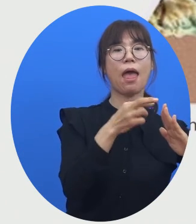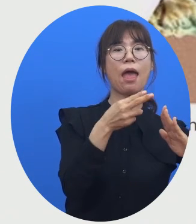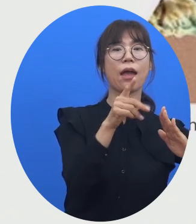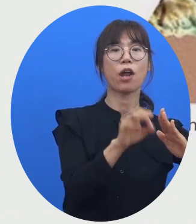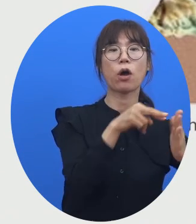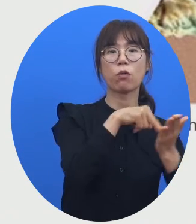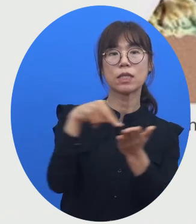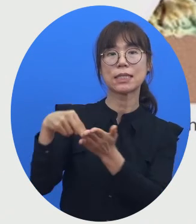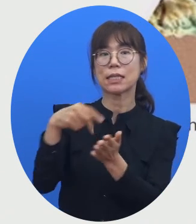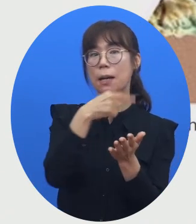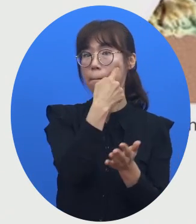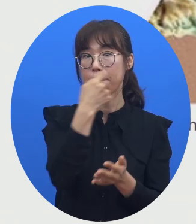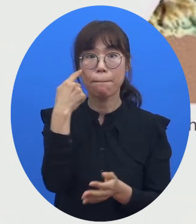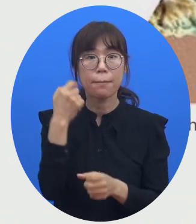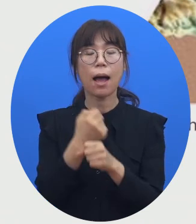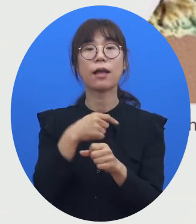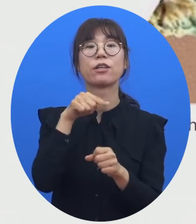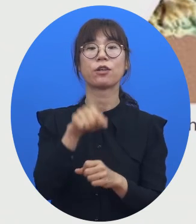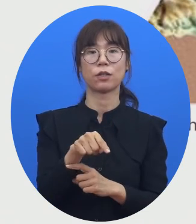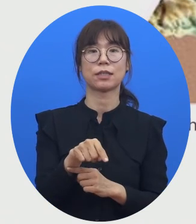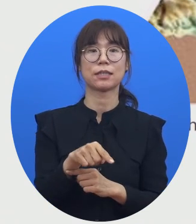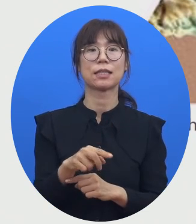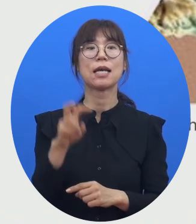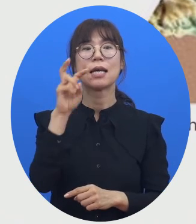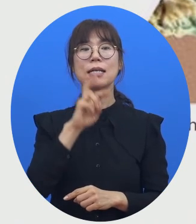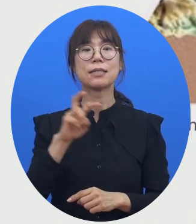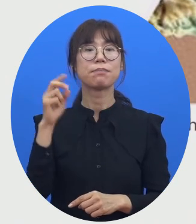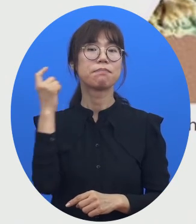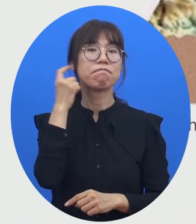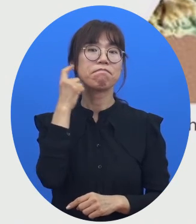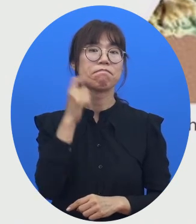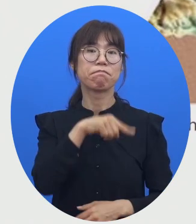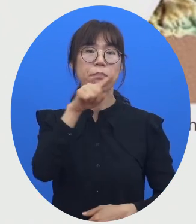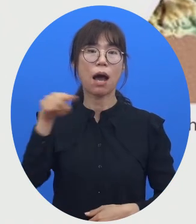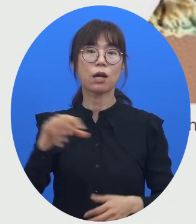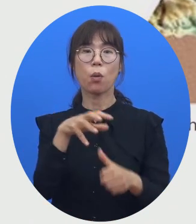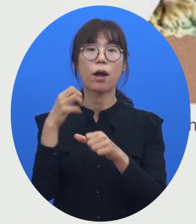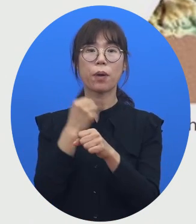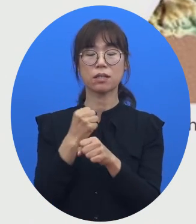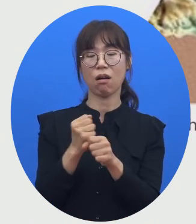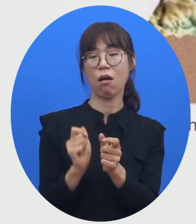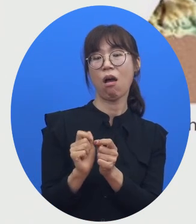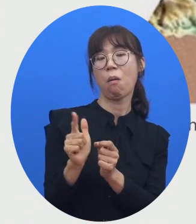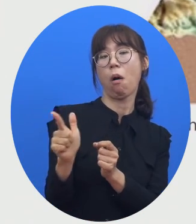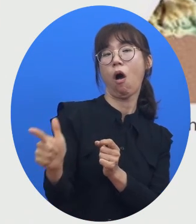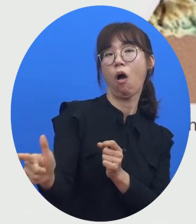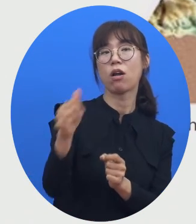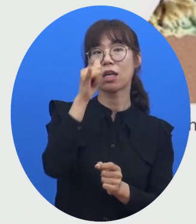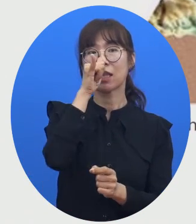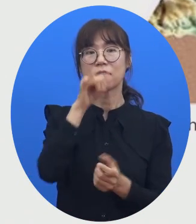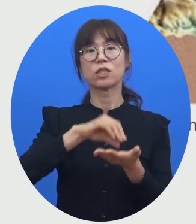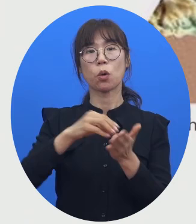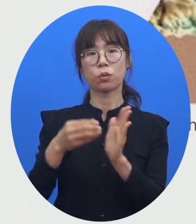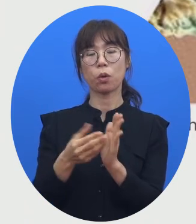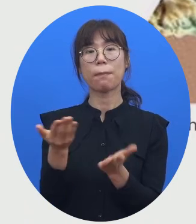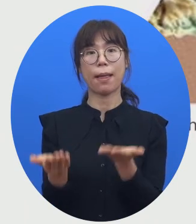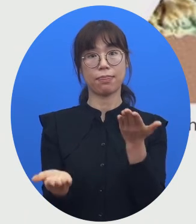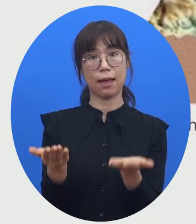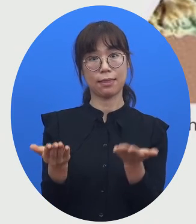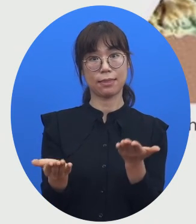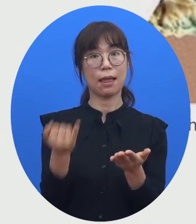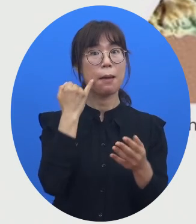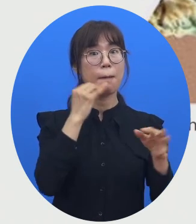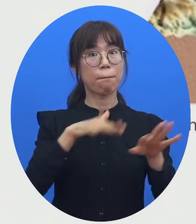그런 곳에 음파를 이용해 가지고 얘네들이 떨어진 거리를 이용해서 해저 지형을